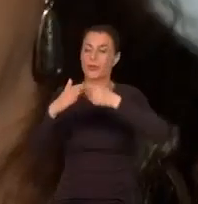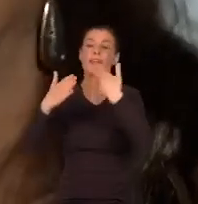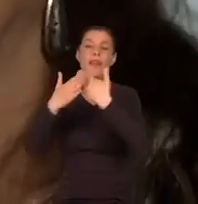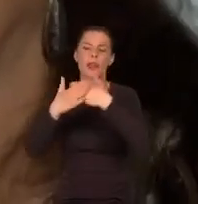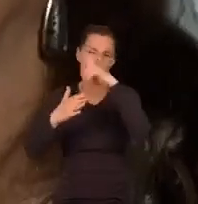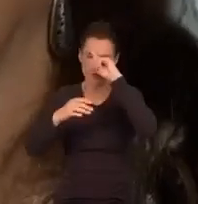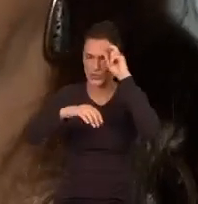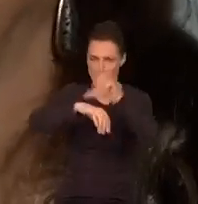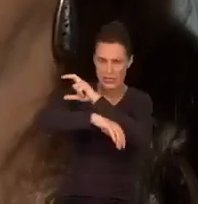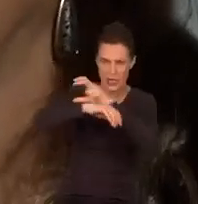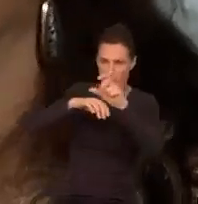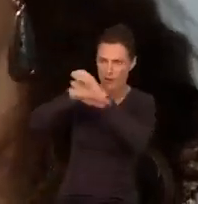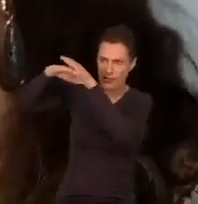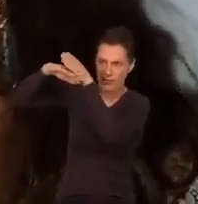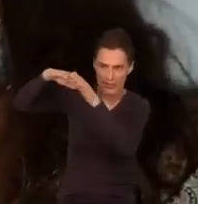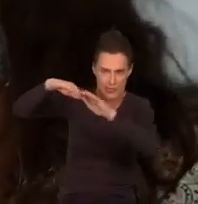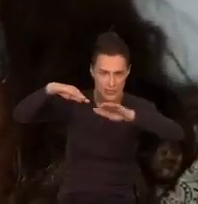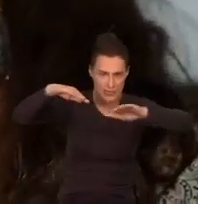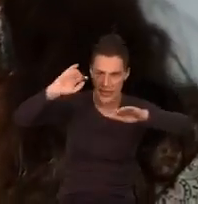wierzchołek, by spłaszczyć teren.